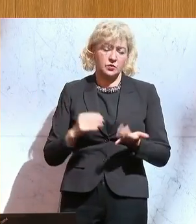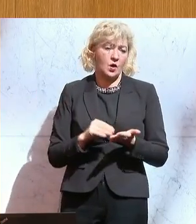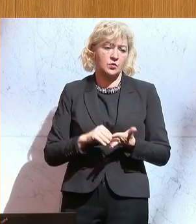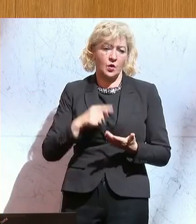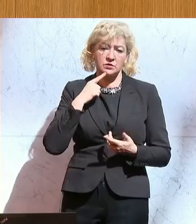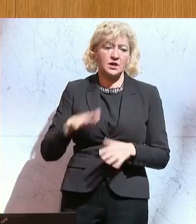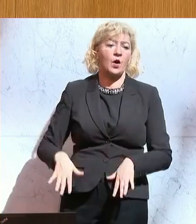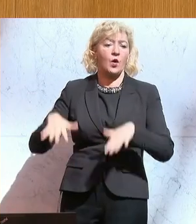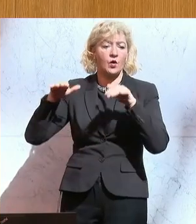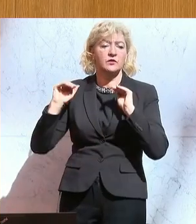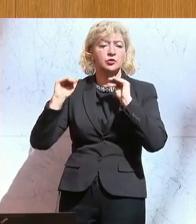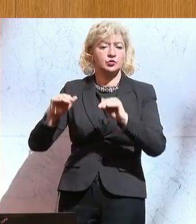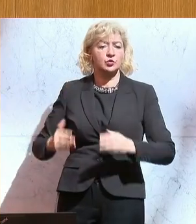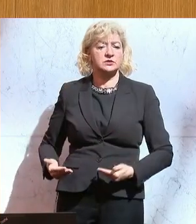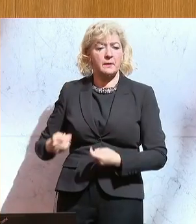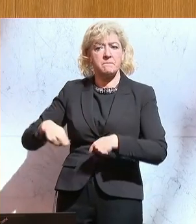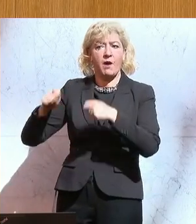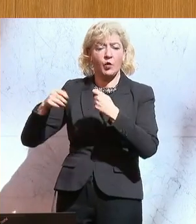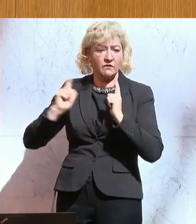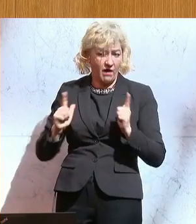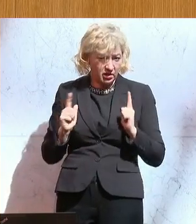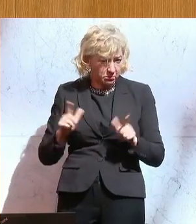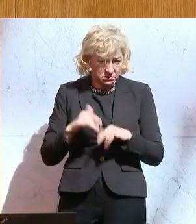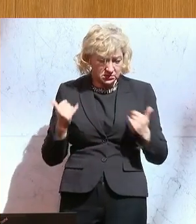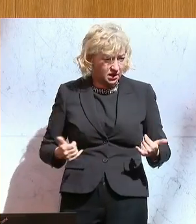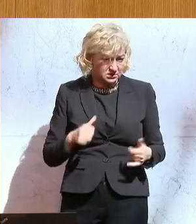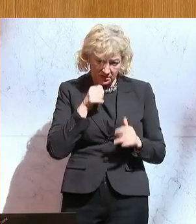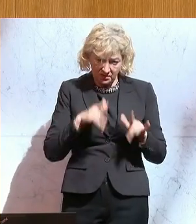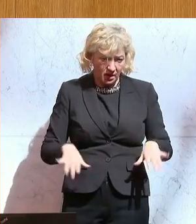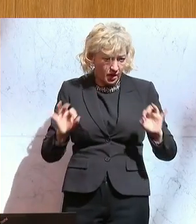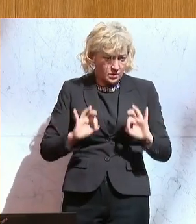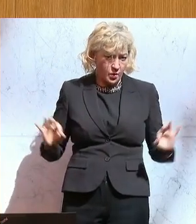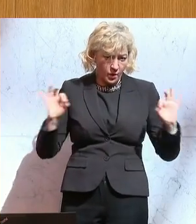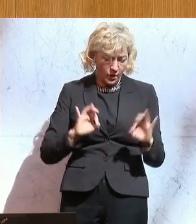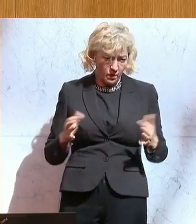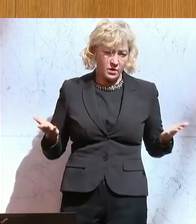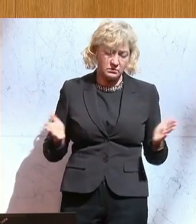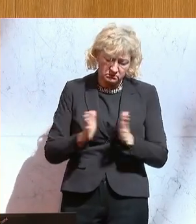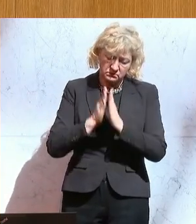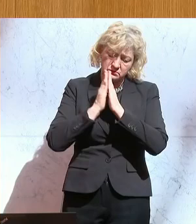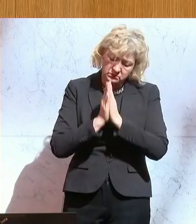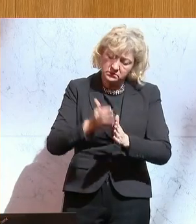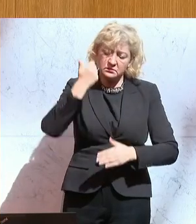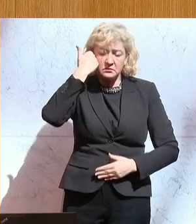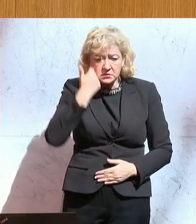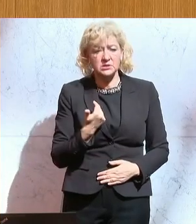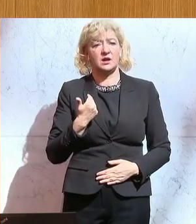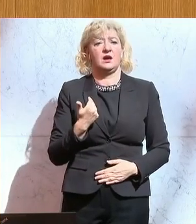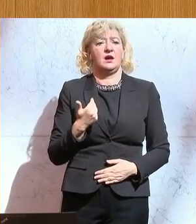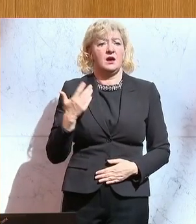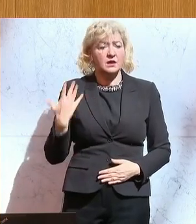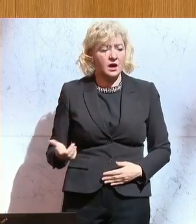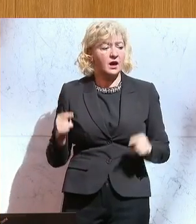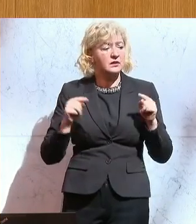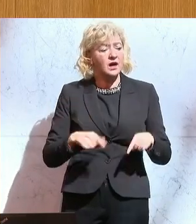Hochwasserschutzbauten wartet. Alles das hat nicht stattgefunden. Und ich würde wirklich dafür appellieren, dass man jetzt einmal hergeht